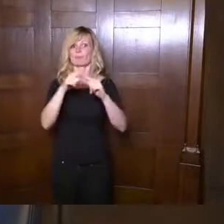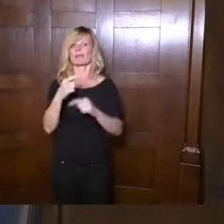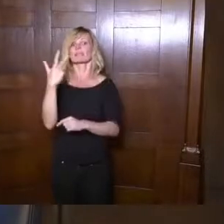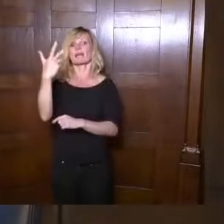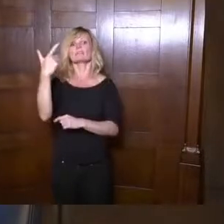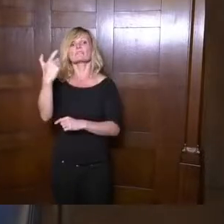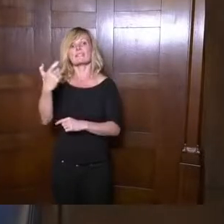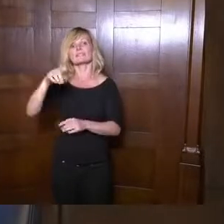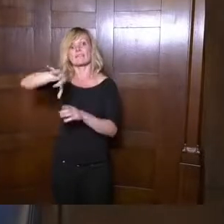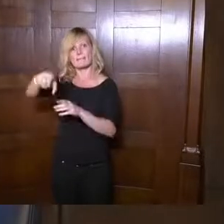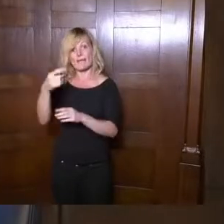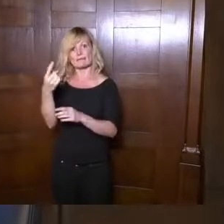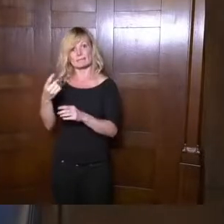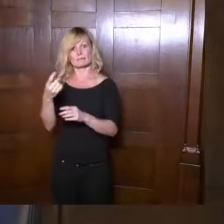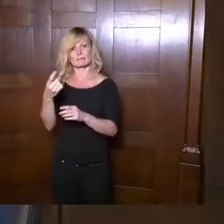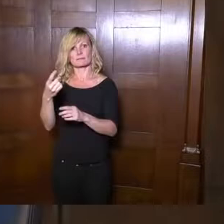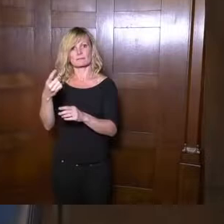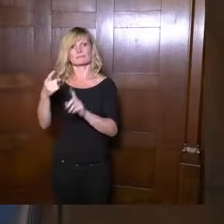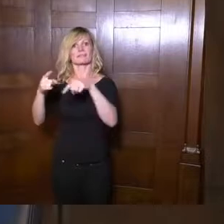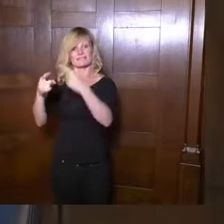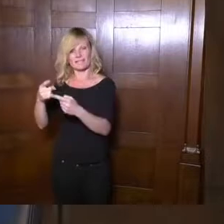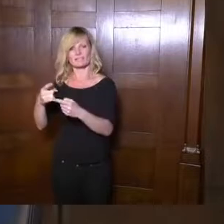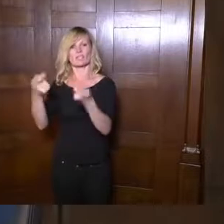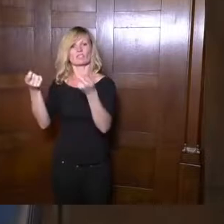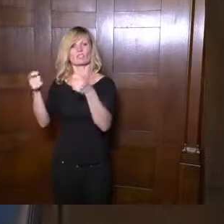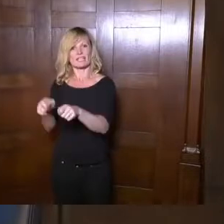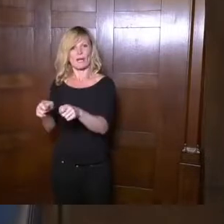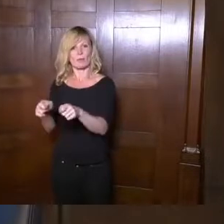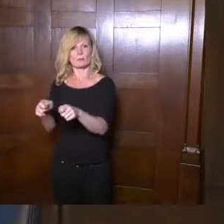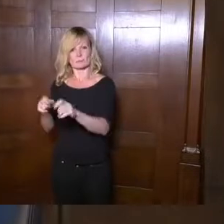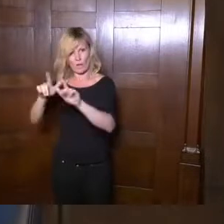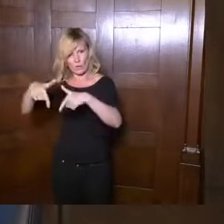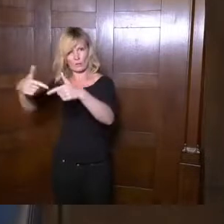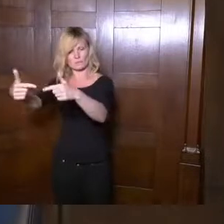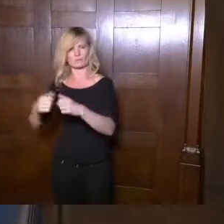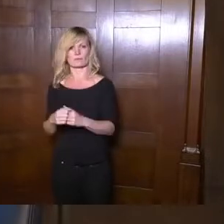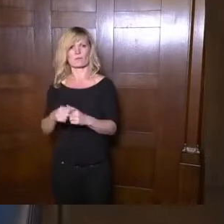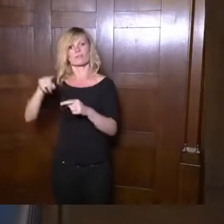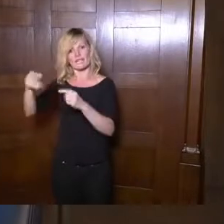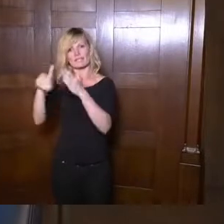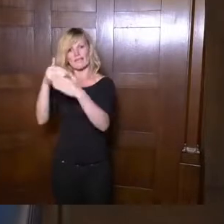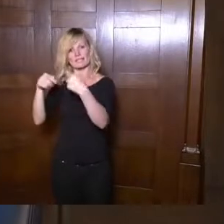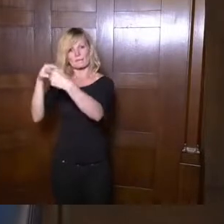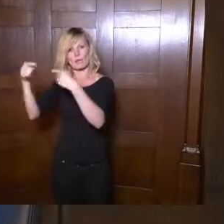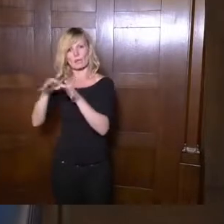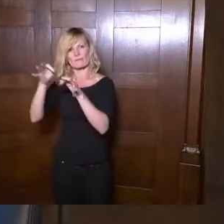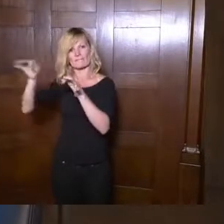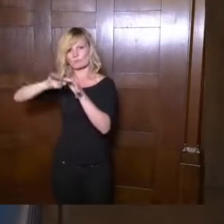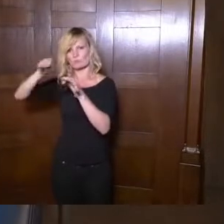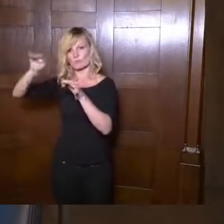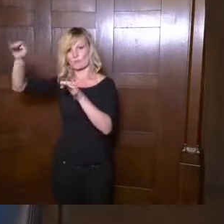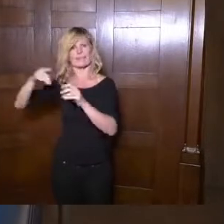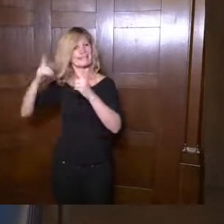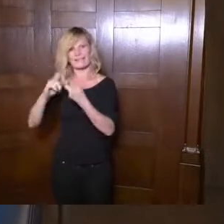März wurde der Shutdown eingeleitet. Und auch der weitere Verlauf der Infektionskurve zeigt, dass dadurch keine